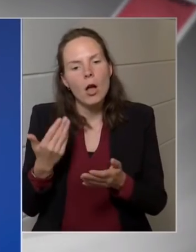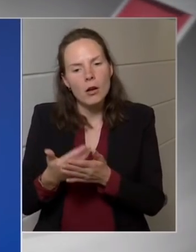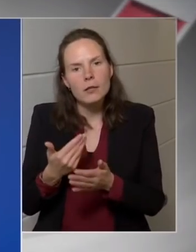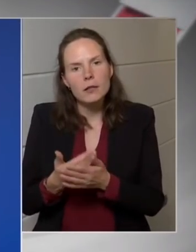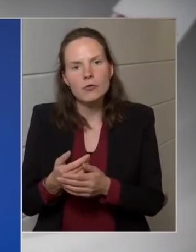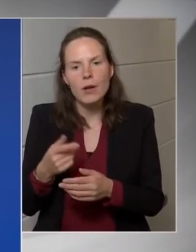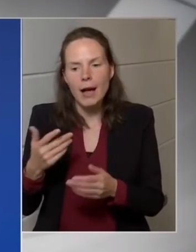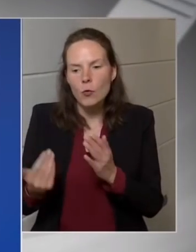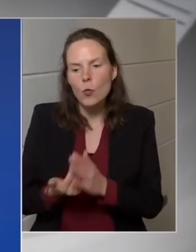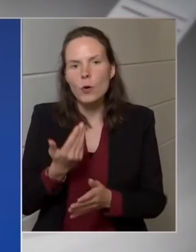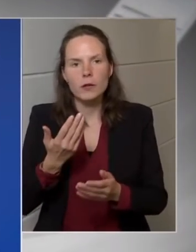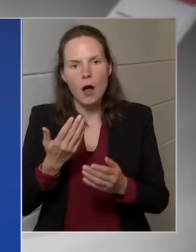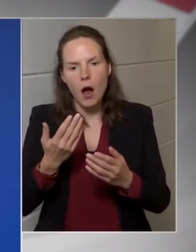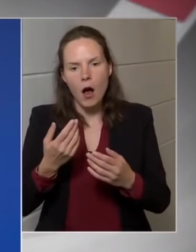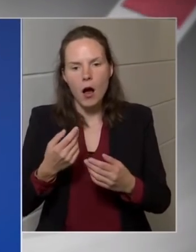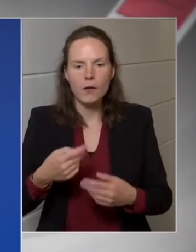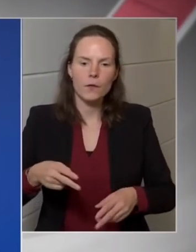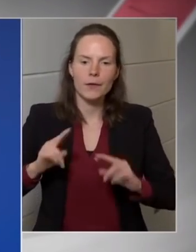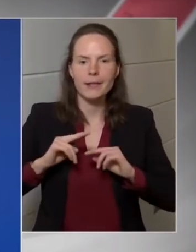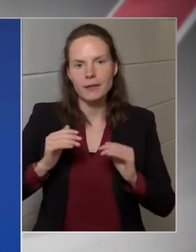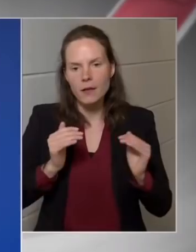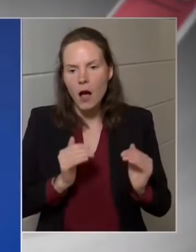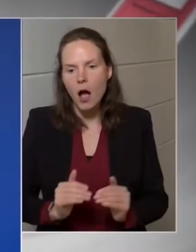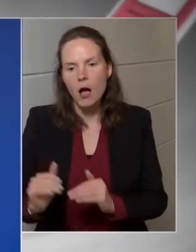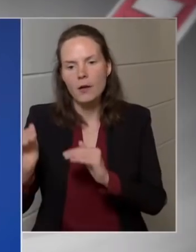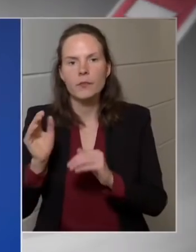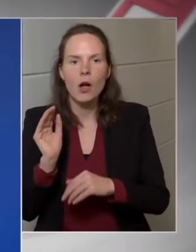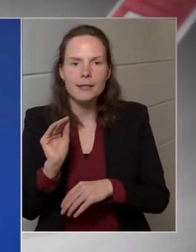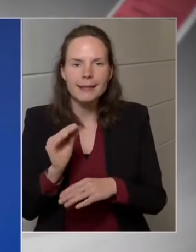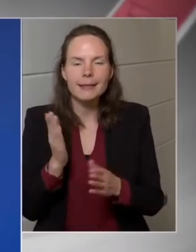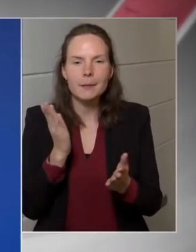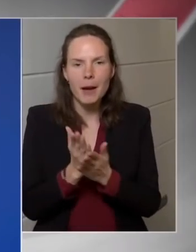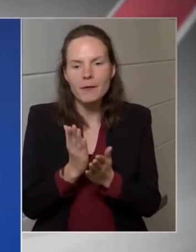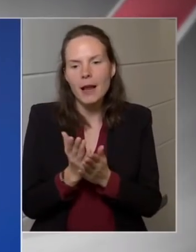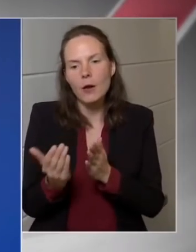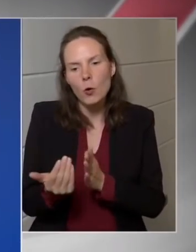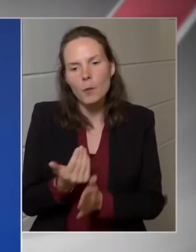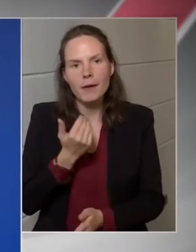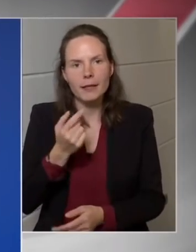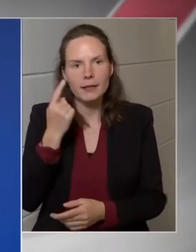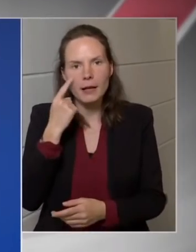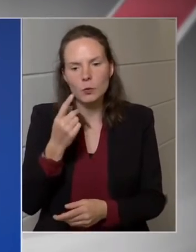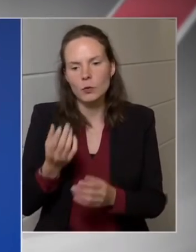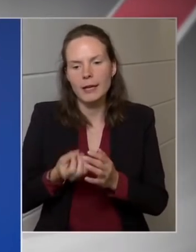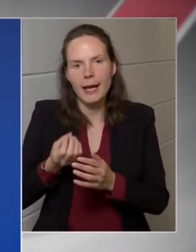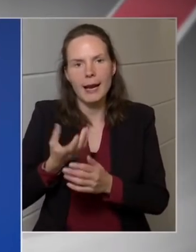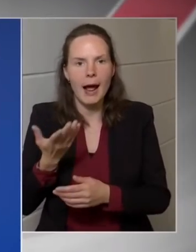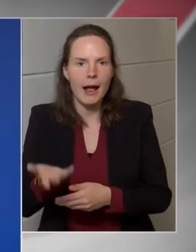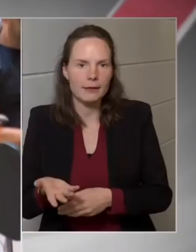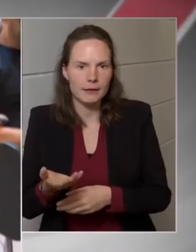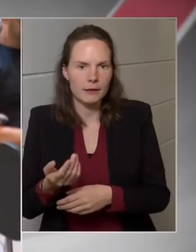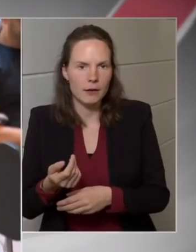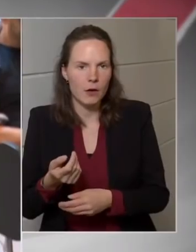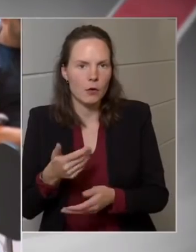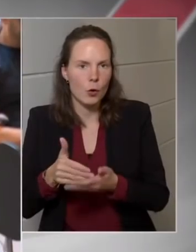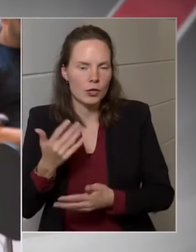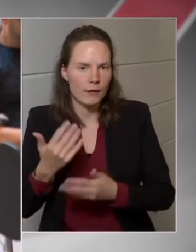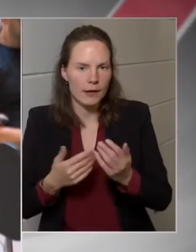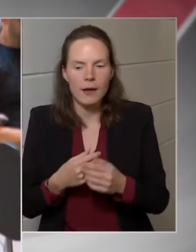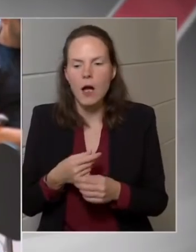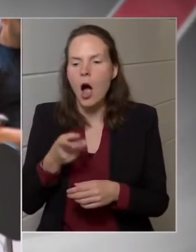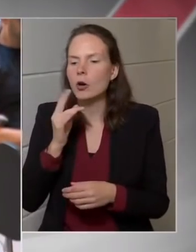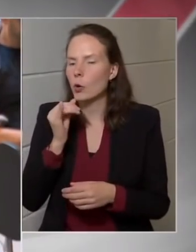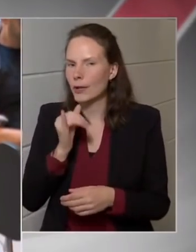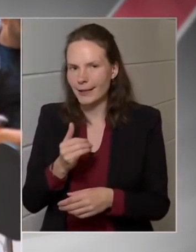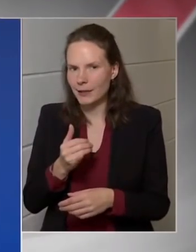felzárkozási pályára állt, ami azt jelenti, hogy megfelelő bevételt tud generálni a költségvetés részére. Tehát nincs kőbevésve a 2023